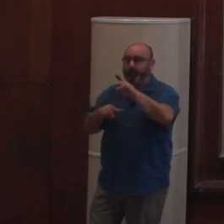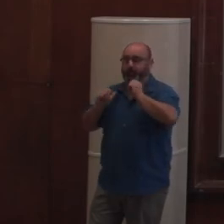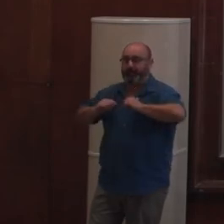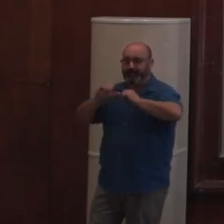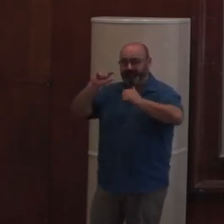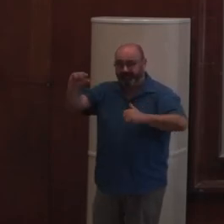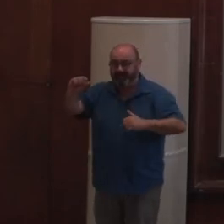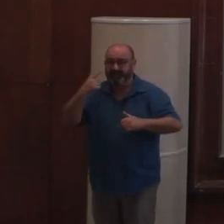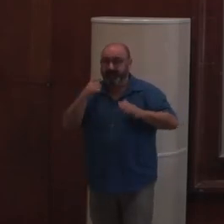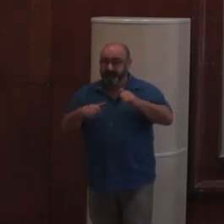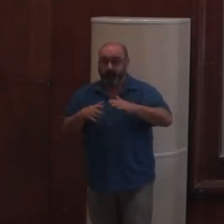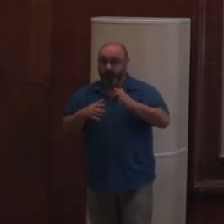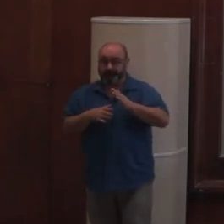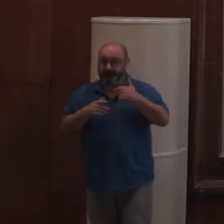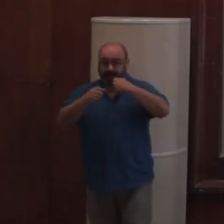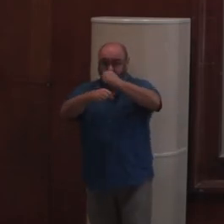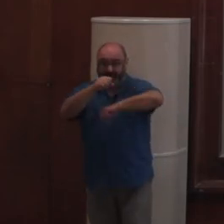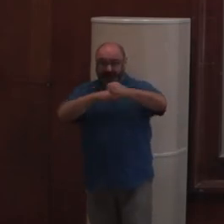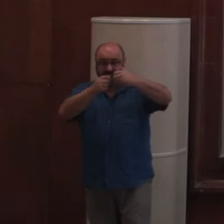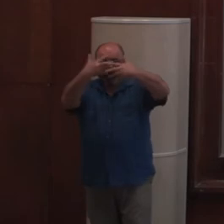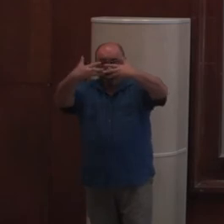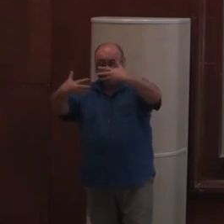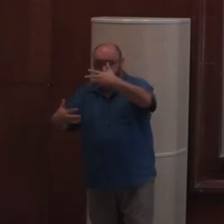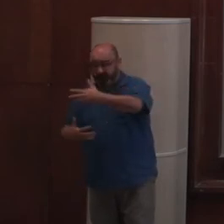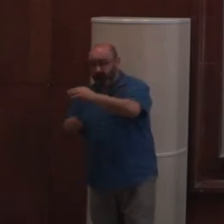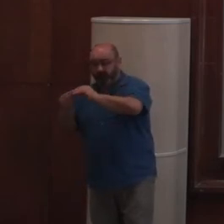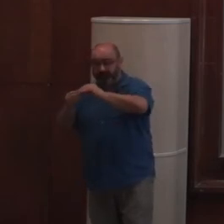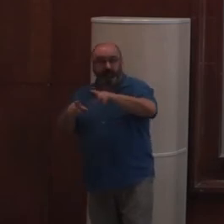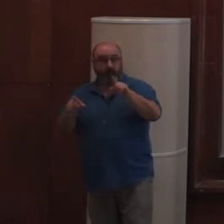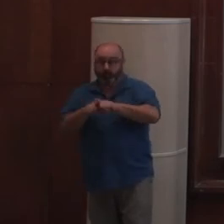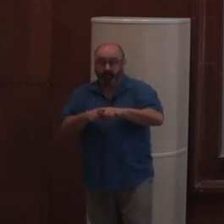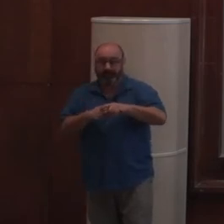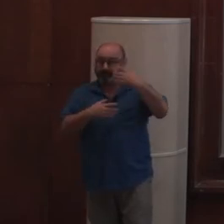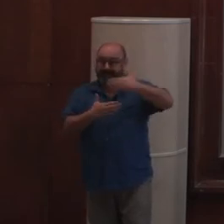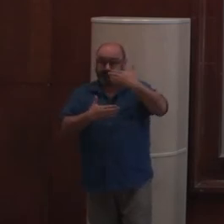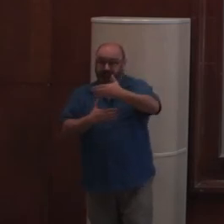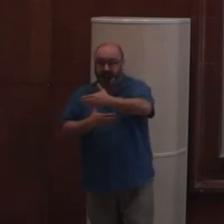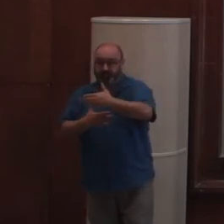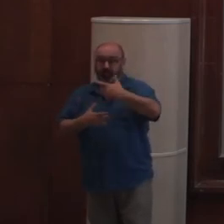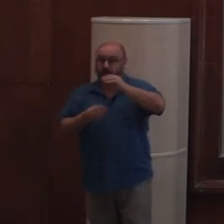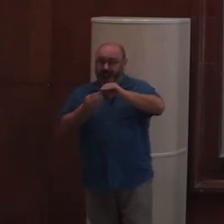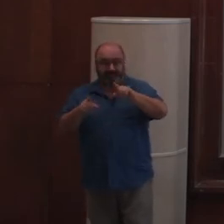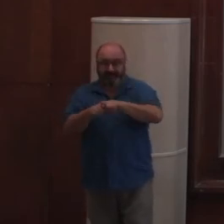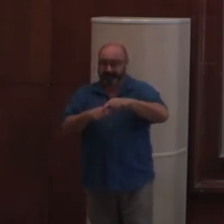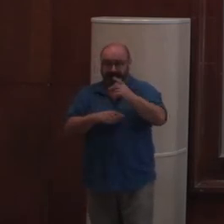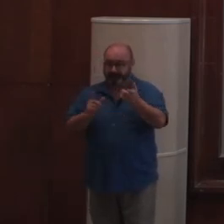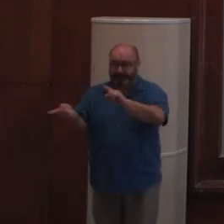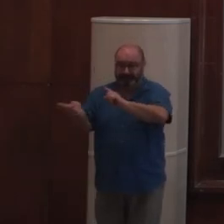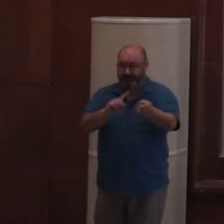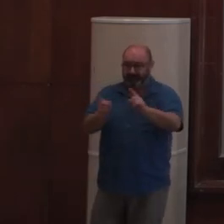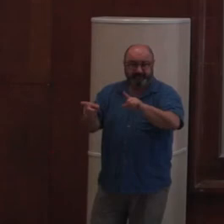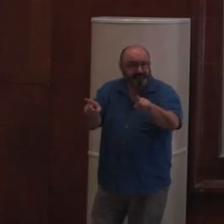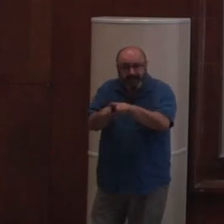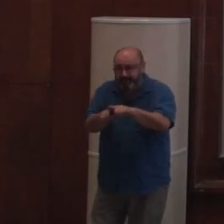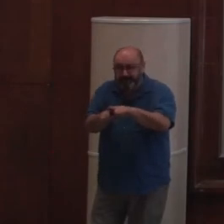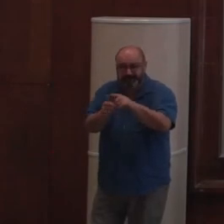Et donc, ça fait qu'on peut structurer une arborescence d'objets de la façon dont on veut structurer l'arborescence de pages. Il y a vraiment une bijection entre les deux, une respiration qui est